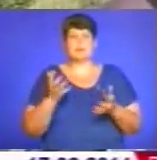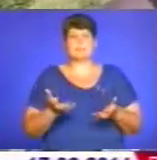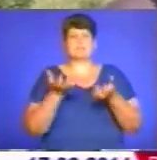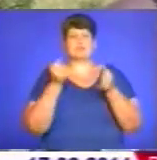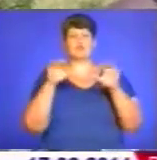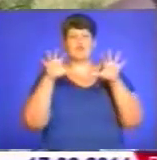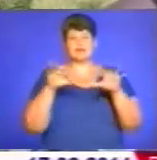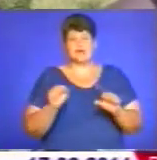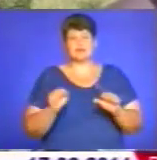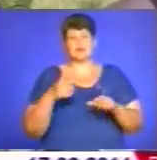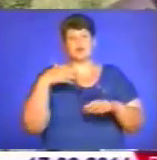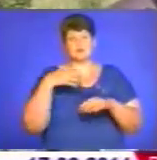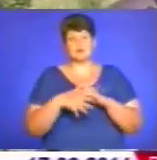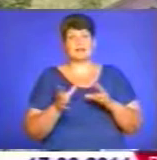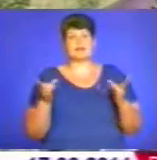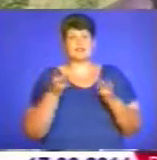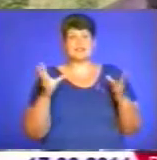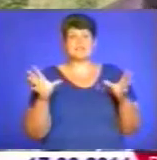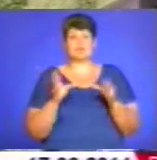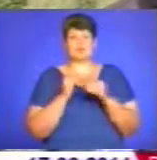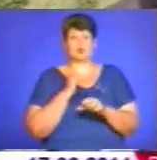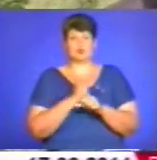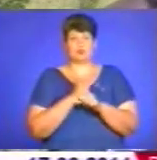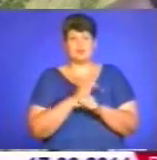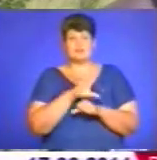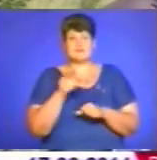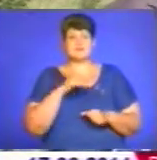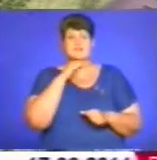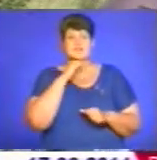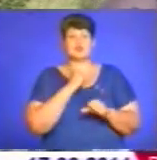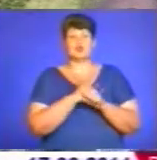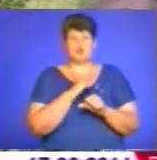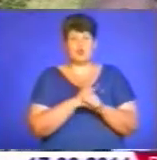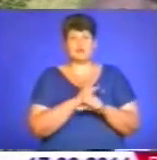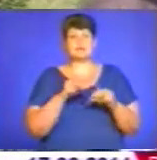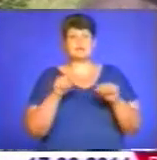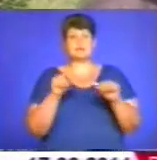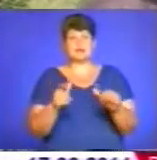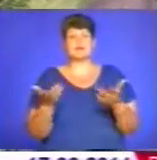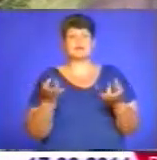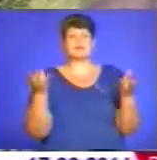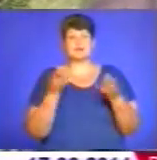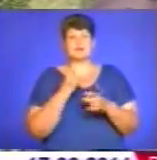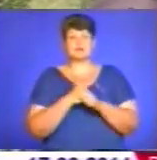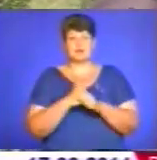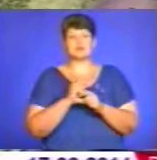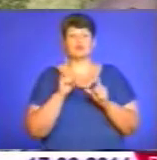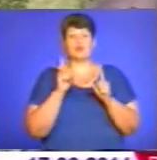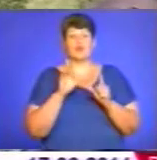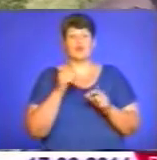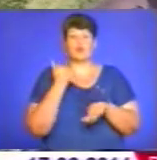розуміли цю необхідність спільної роботи. Для всіх вистачить роботи, для всіх вистачить землі, на якій працювати, щоб було бажання,